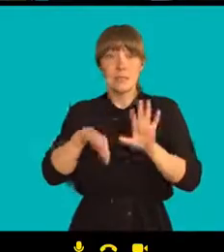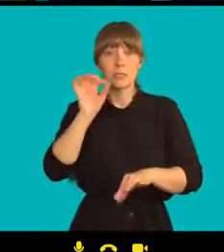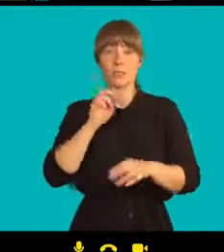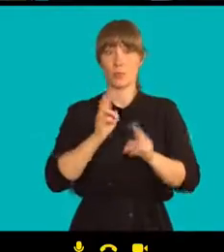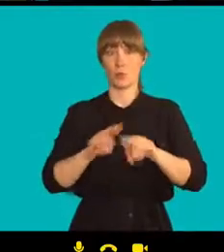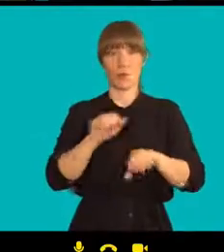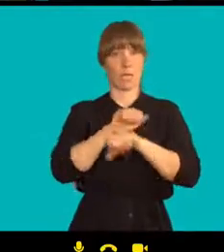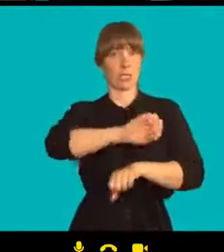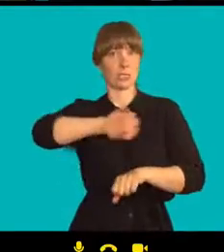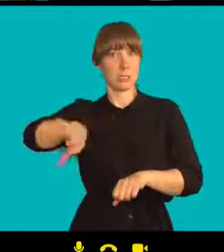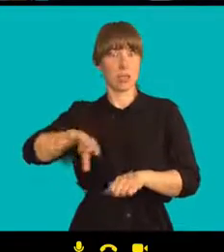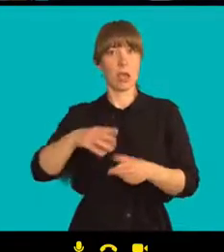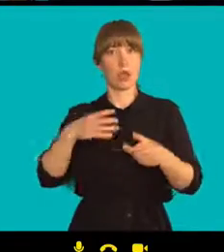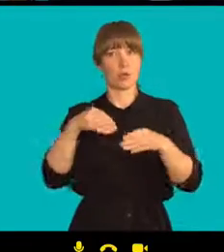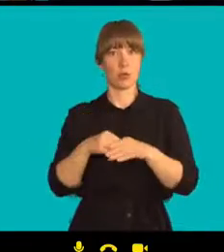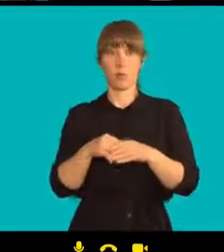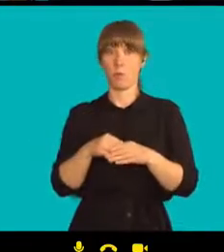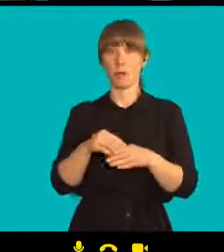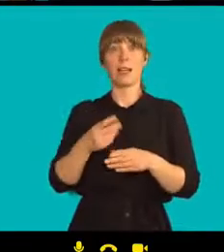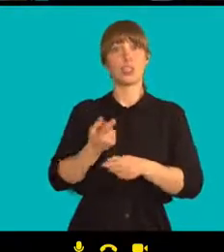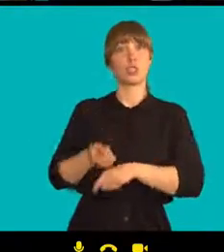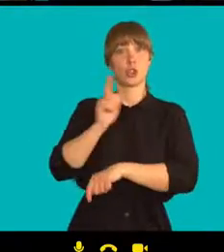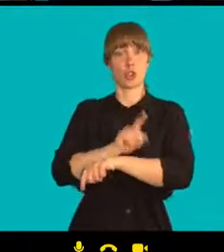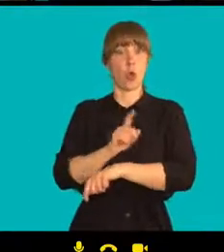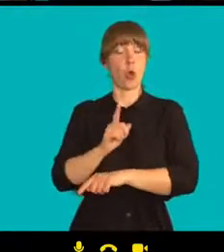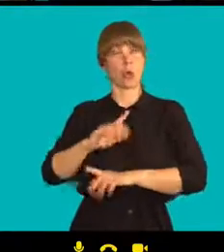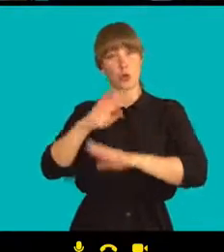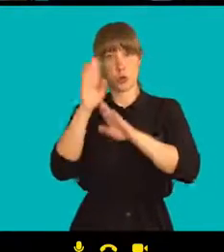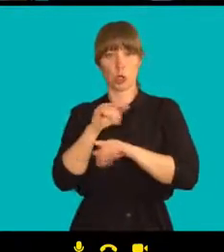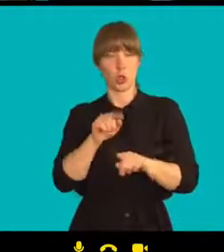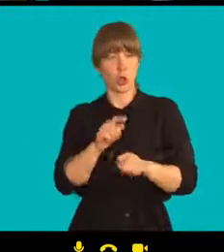byly označeny soudním rozhodnutím za extremistické.